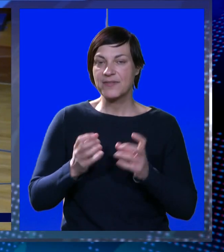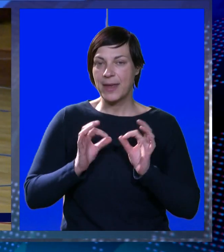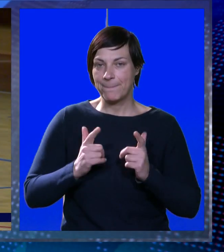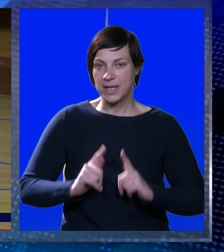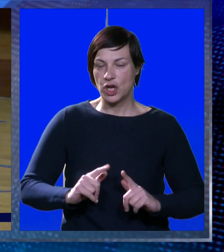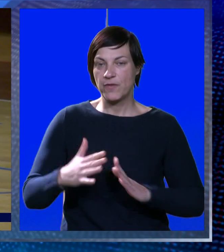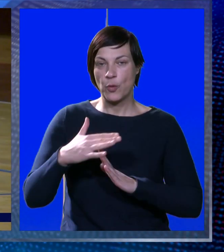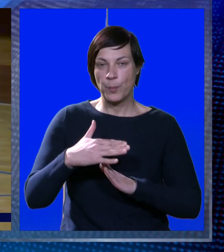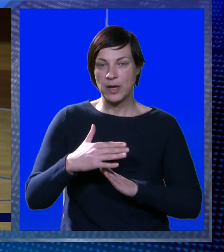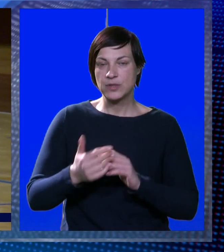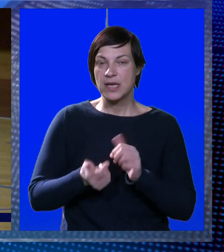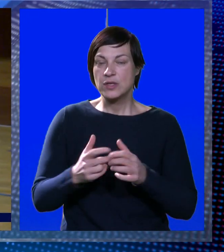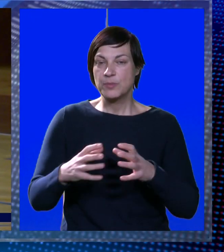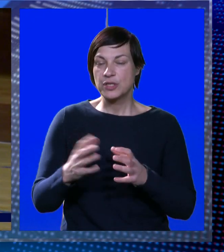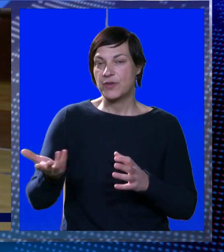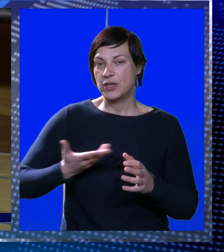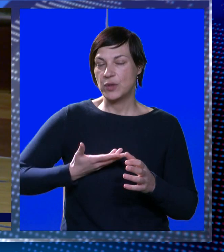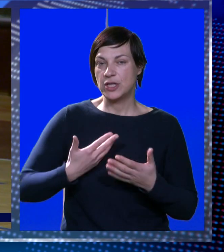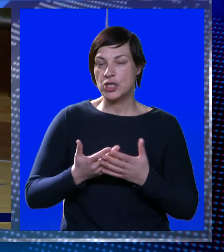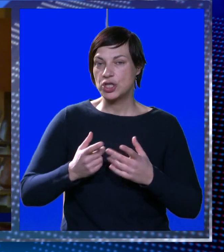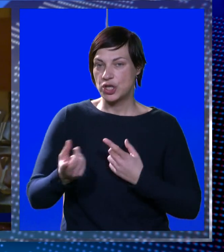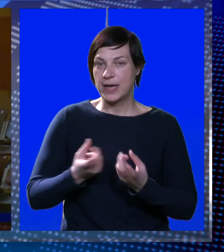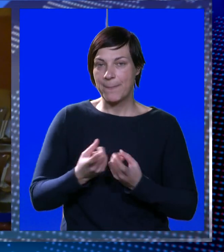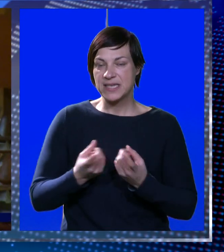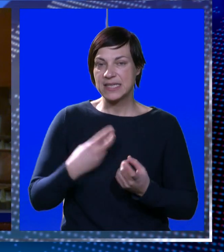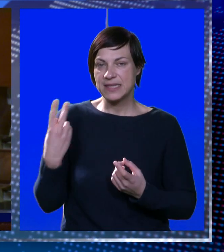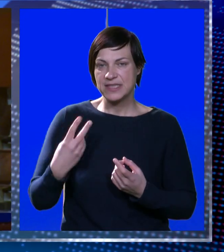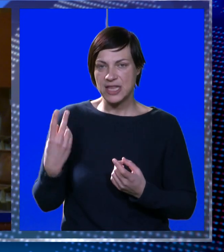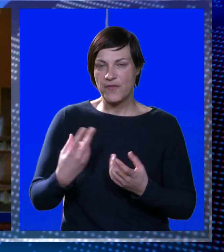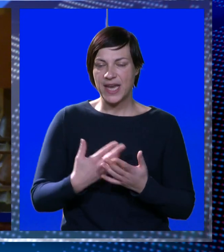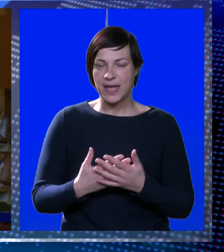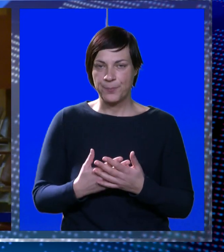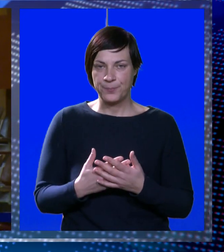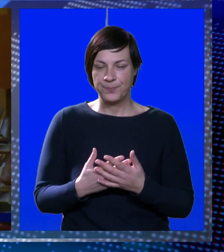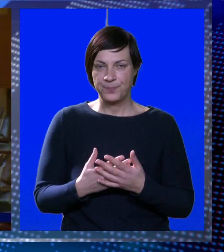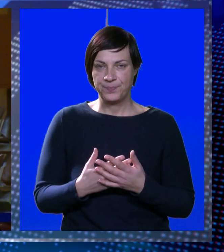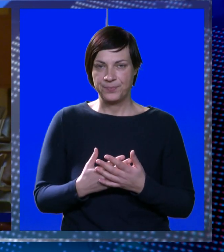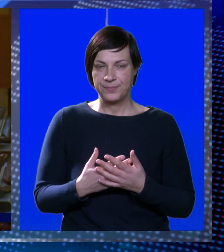skvermirovao tijekom pauze. U Gospinopolje je stigao reprezentativac Slovenije.